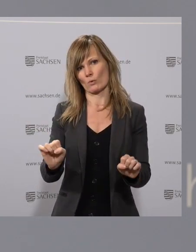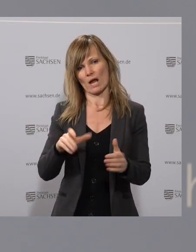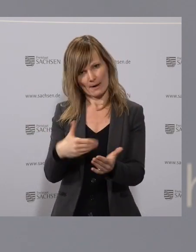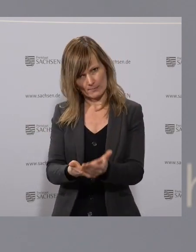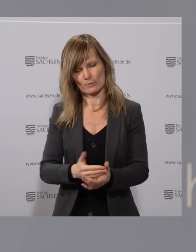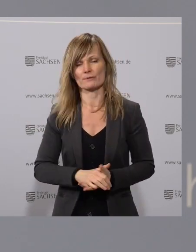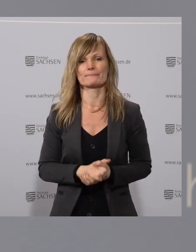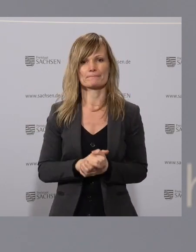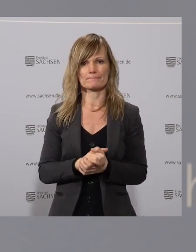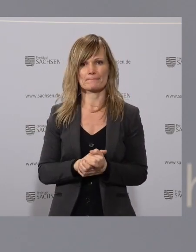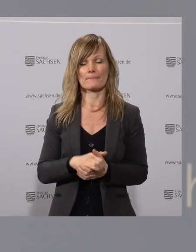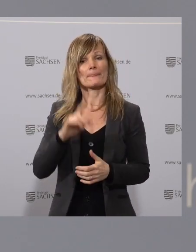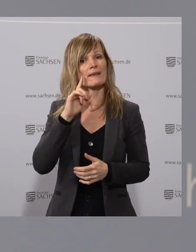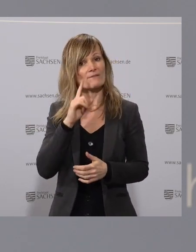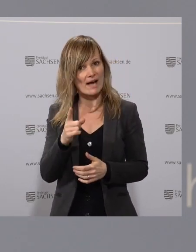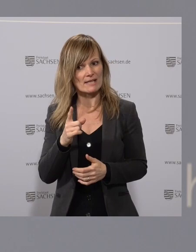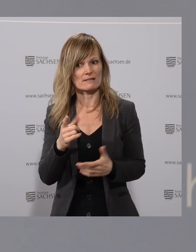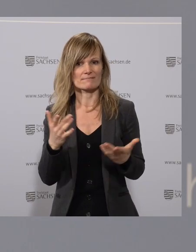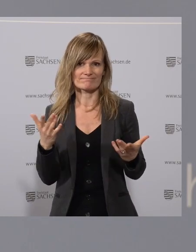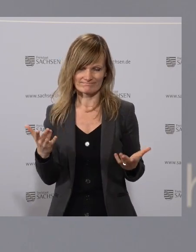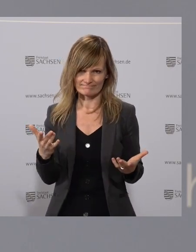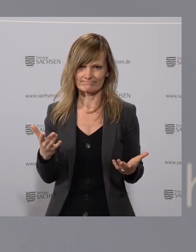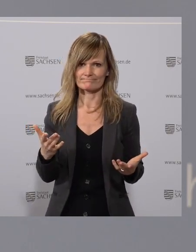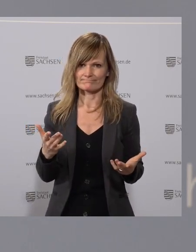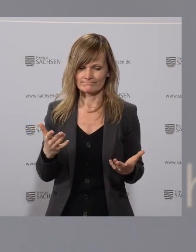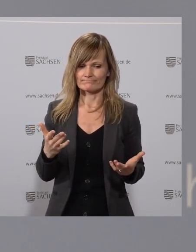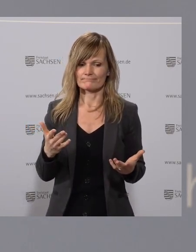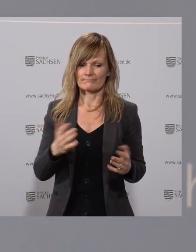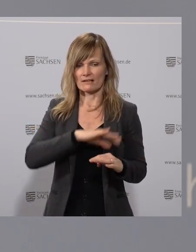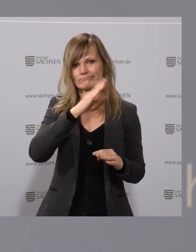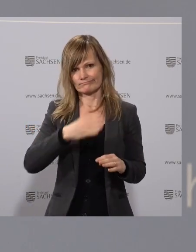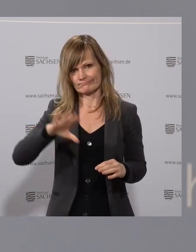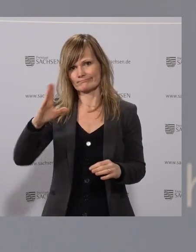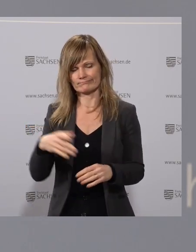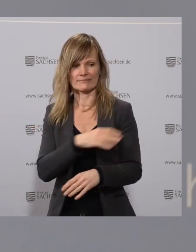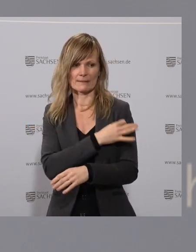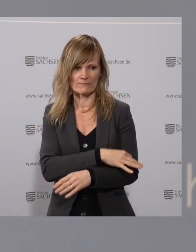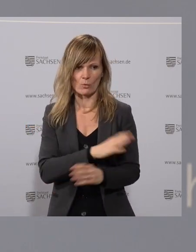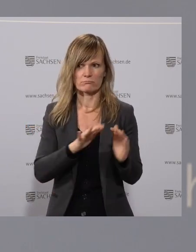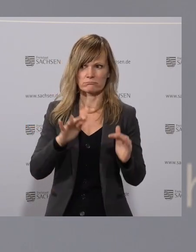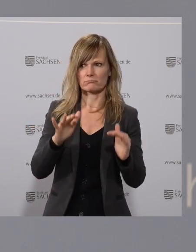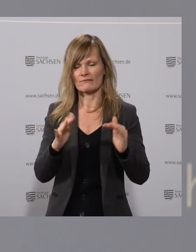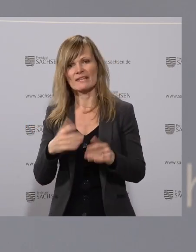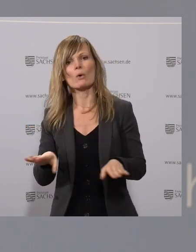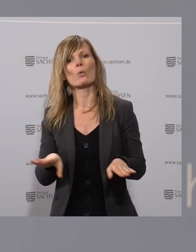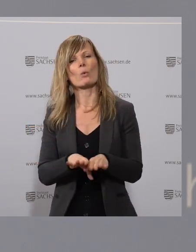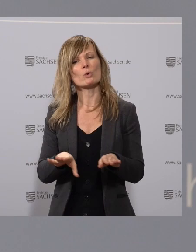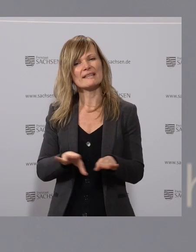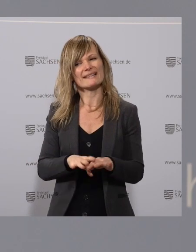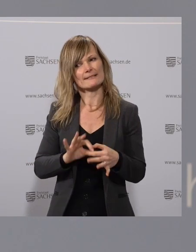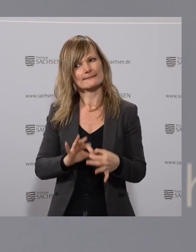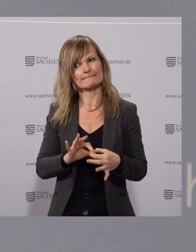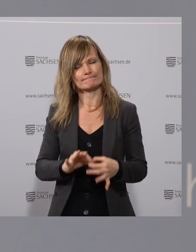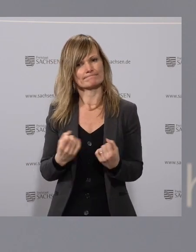anbieten können. Denn wir wissen, dass wir gerade nach den letztlichen Auf und Abs in den Impfungen eine gewisse Grundvariante halten müssen,